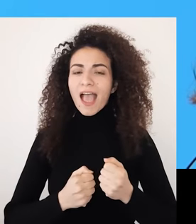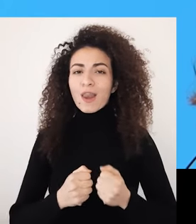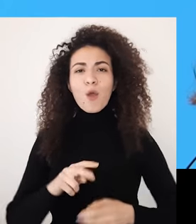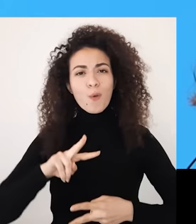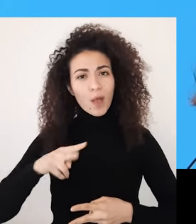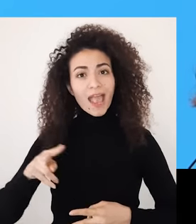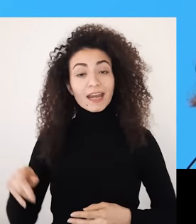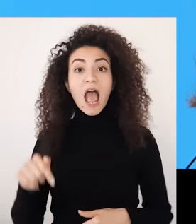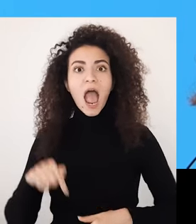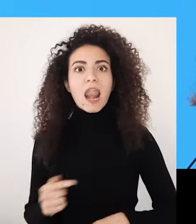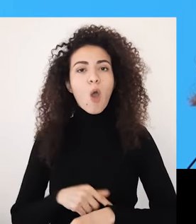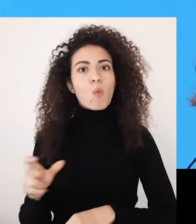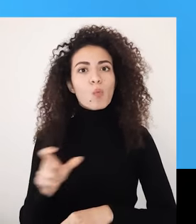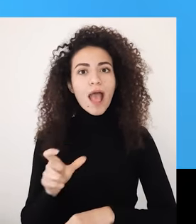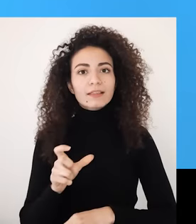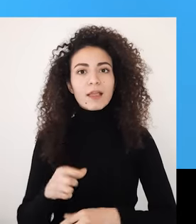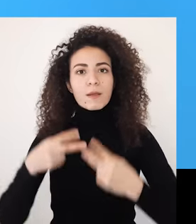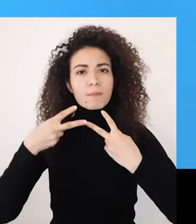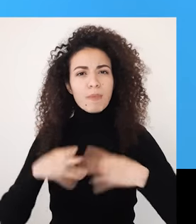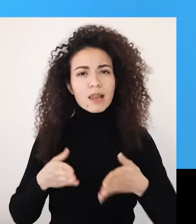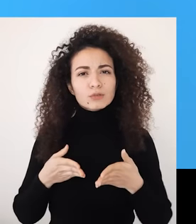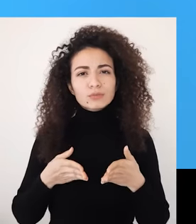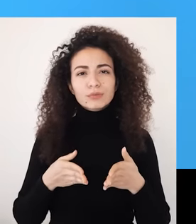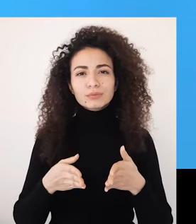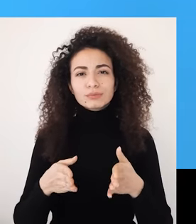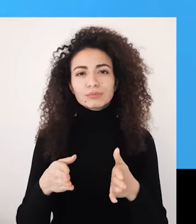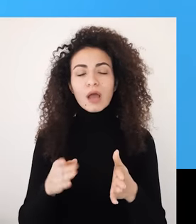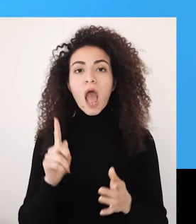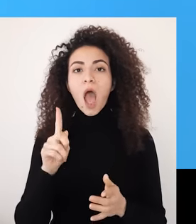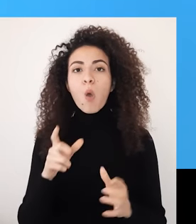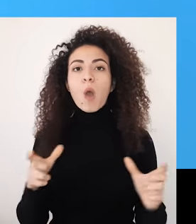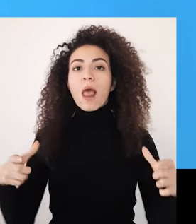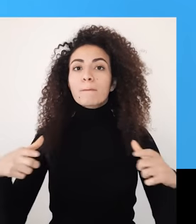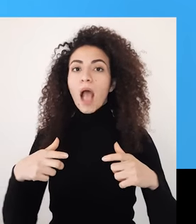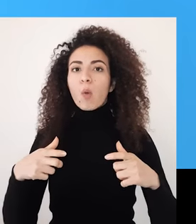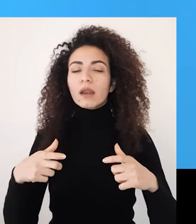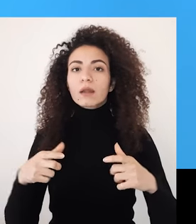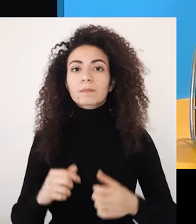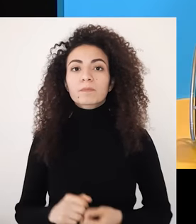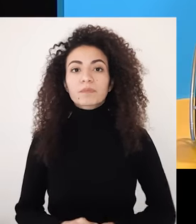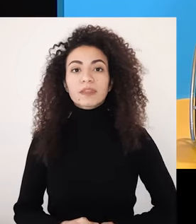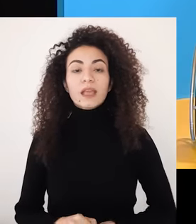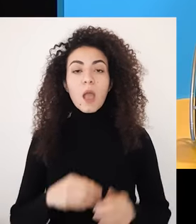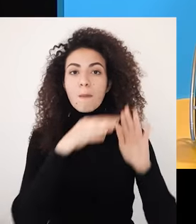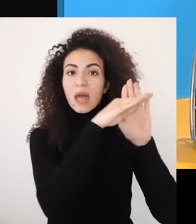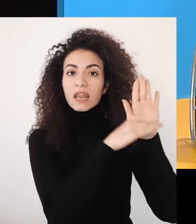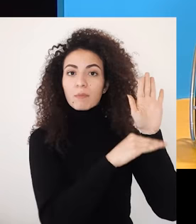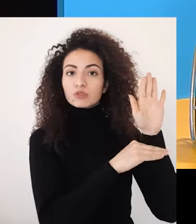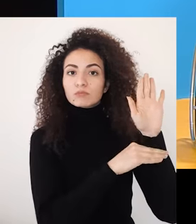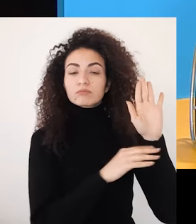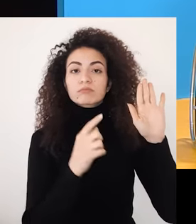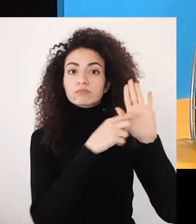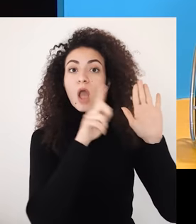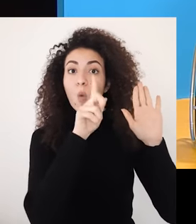تغزي طاقة ويطلقها صار الوقت منطلق لنعالج سوا المحور الأول من برنامجنا تحت